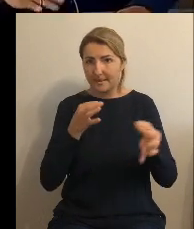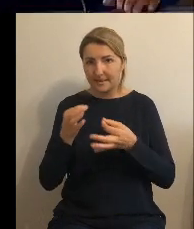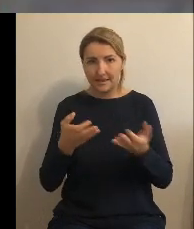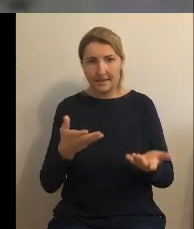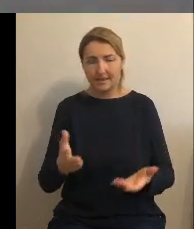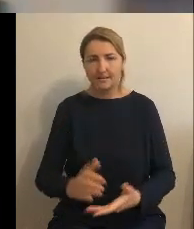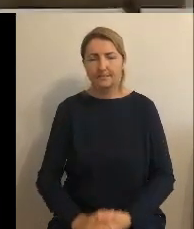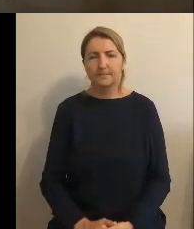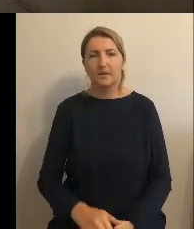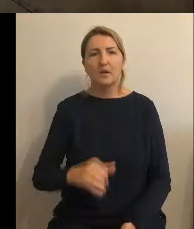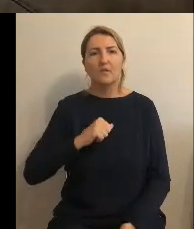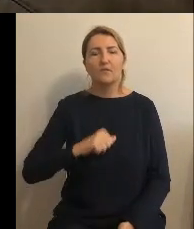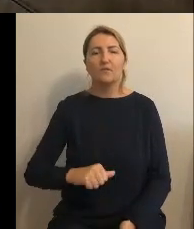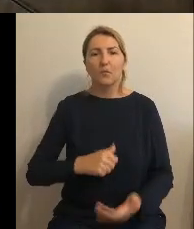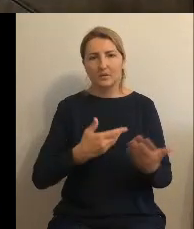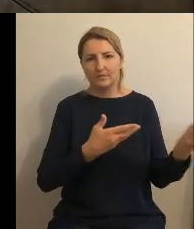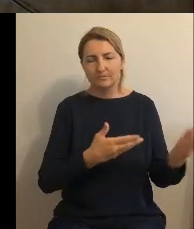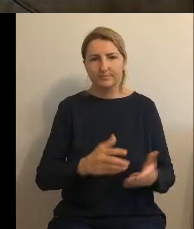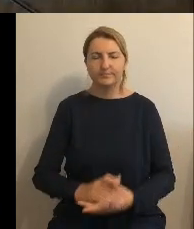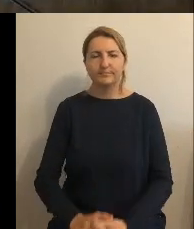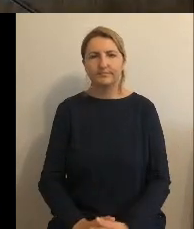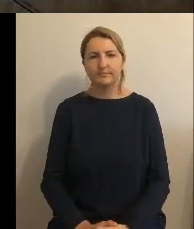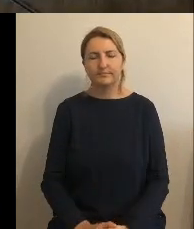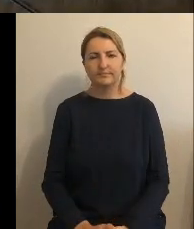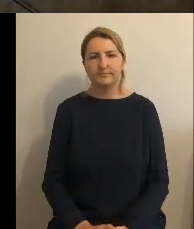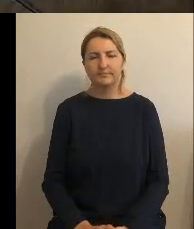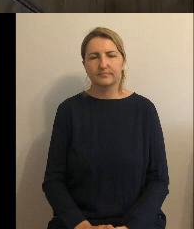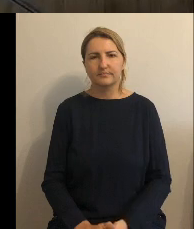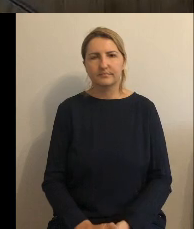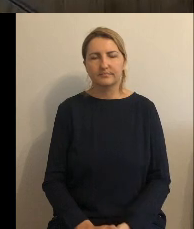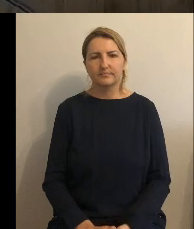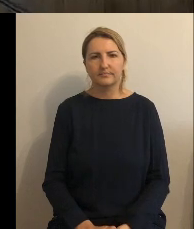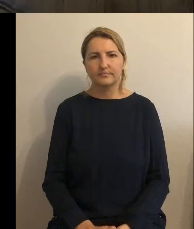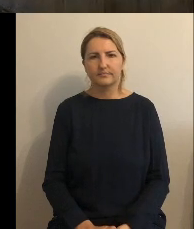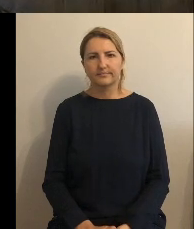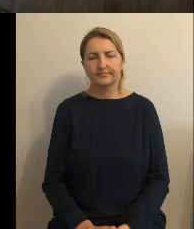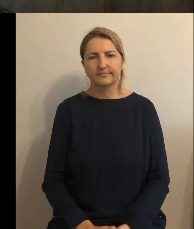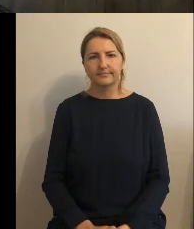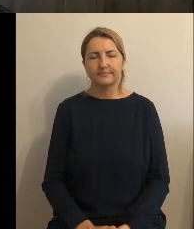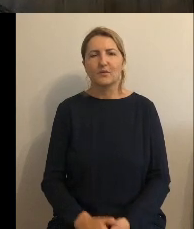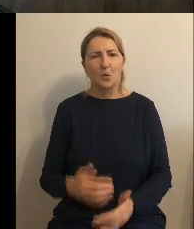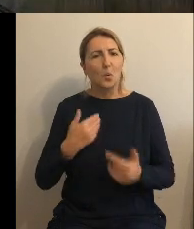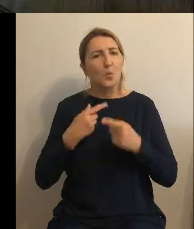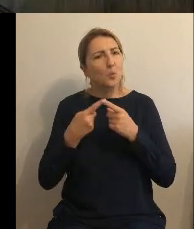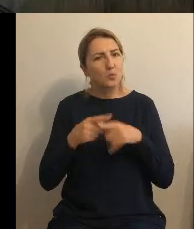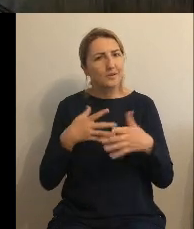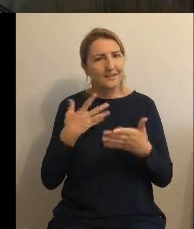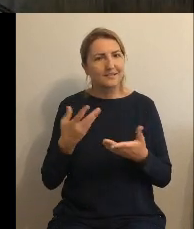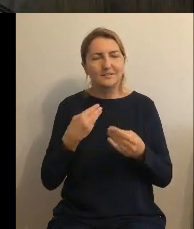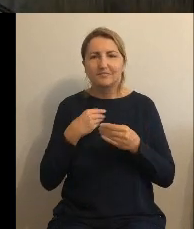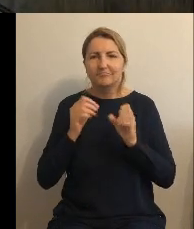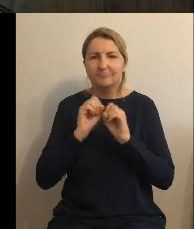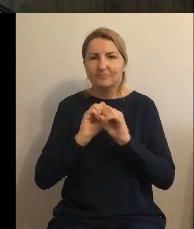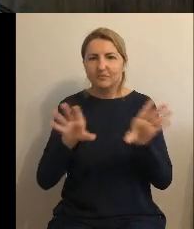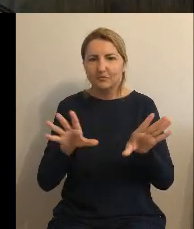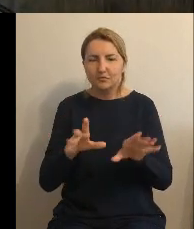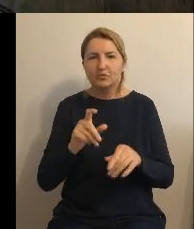Mogę tylko tak też syntetycznie w dwóch zdaniach przedstawić. Tutaj to stowarzyszenie to jest